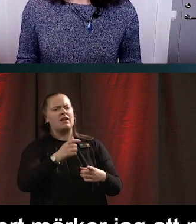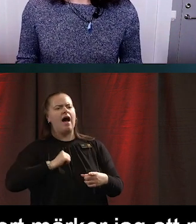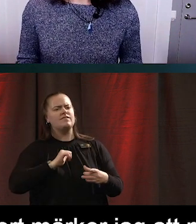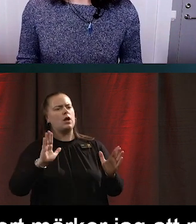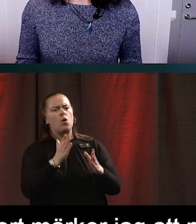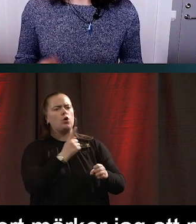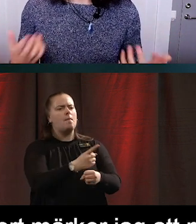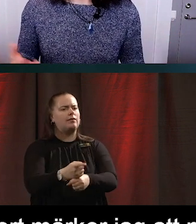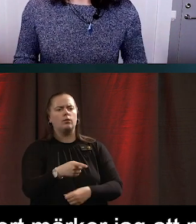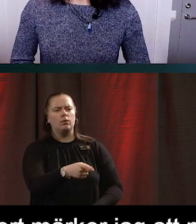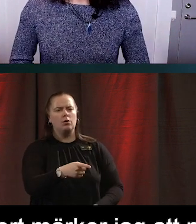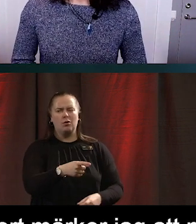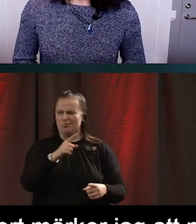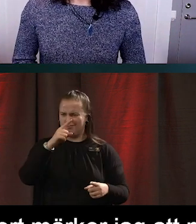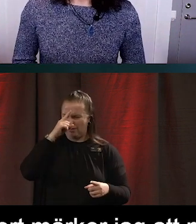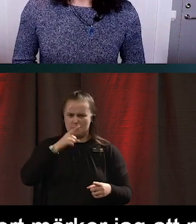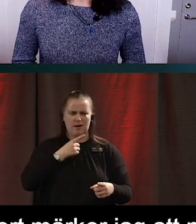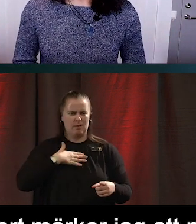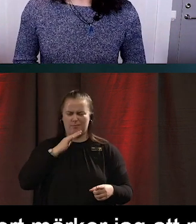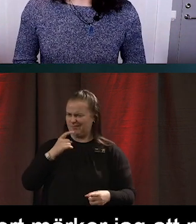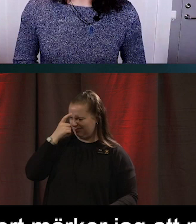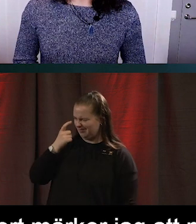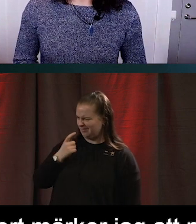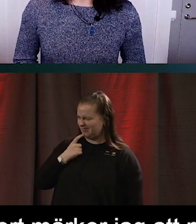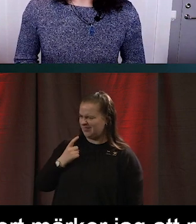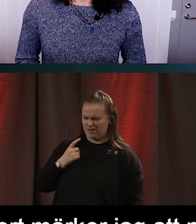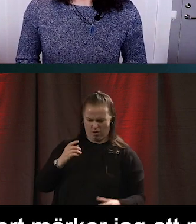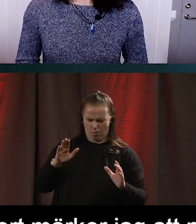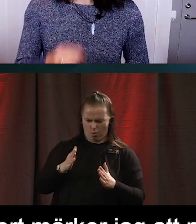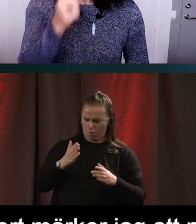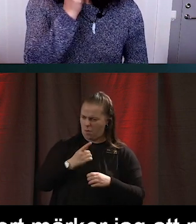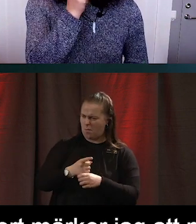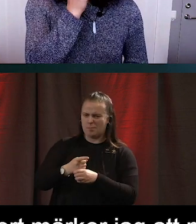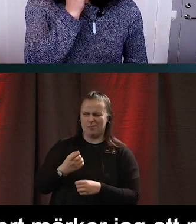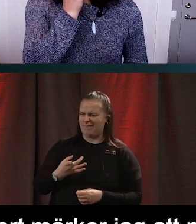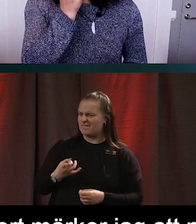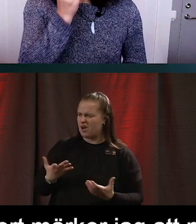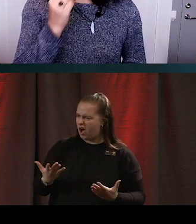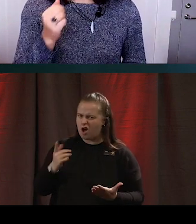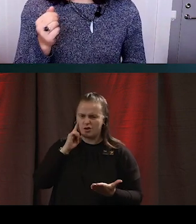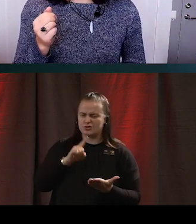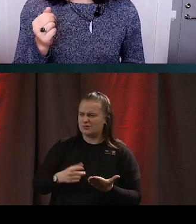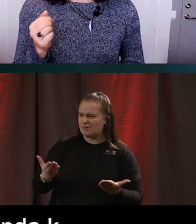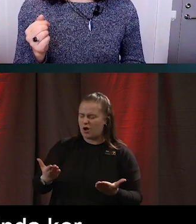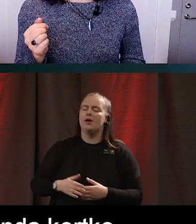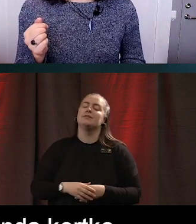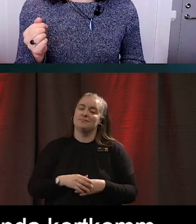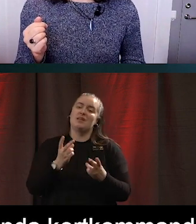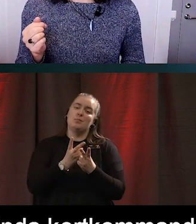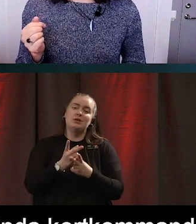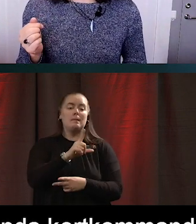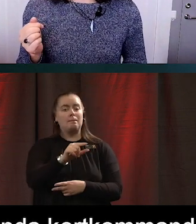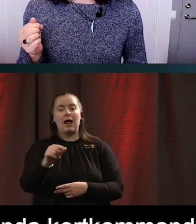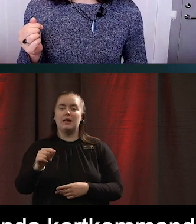min far eller mor inte har kopplat vad ett kortkommando är bra till. Så ibland är det en välsignelse